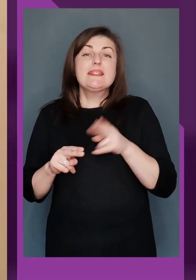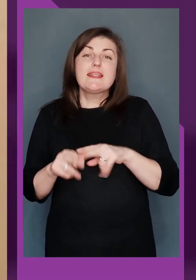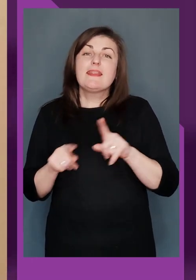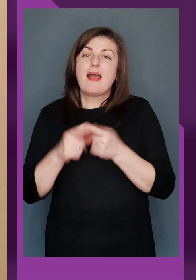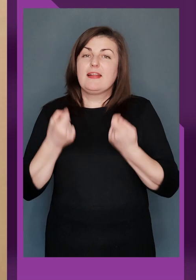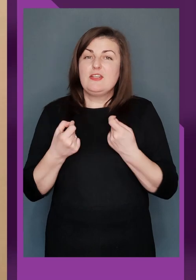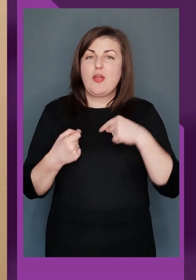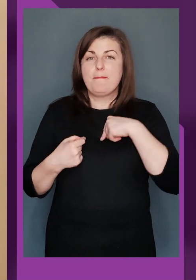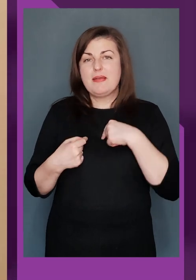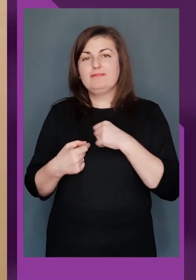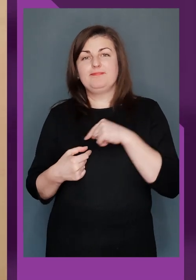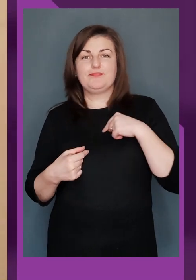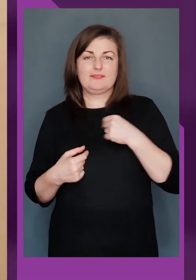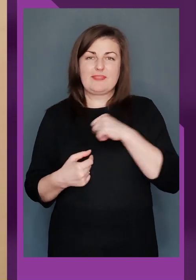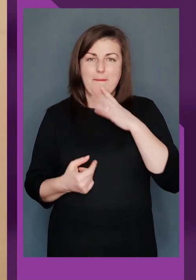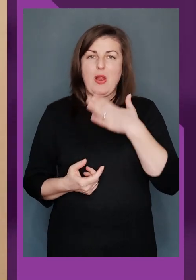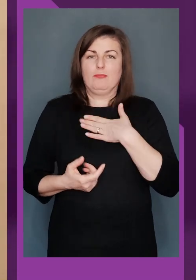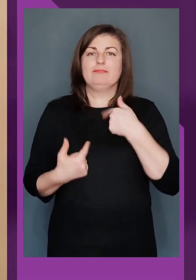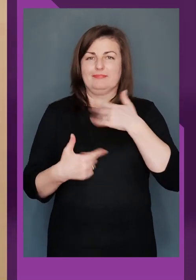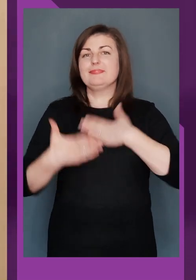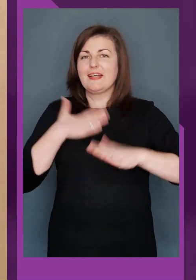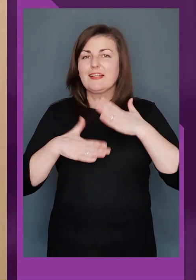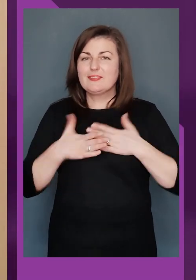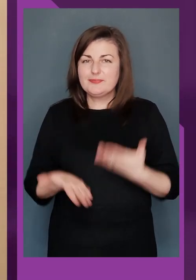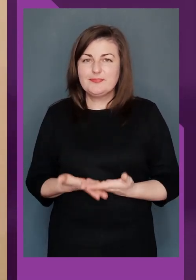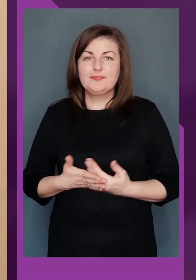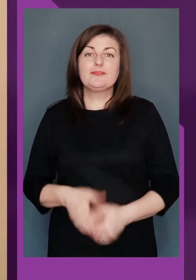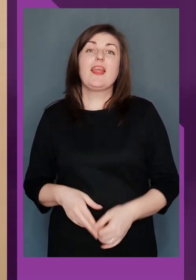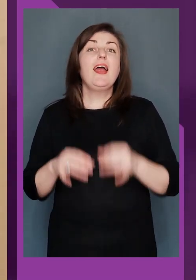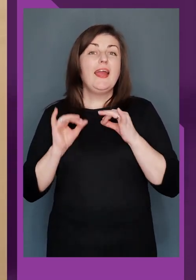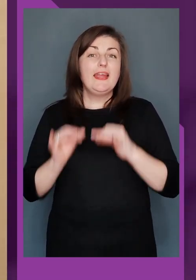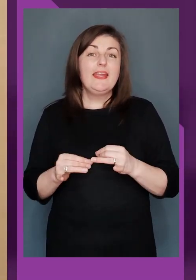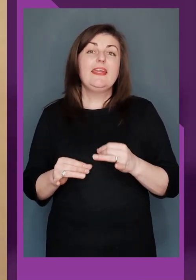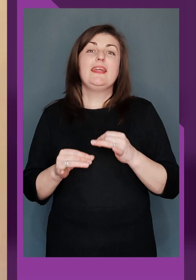І це так трішечки моє самолюбство потішило.